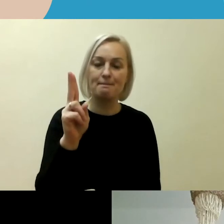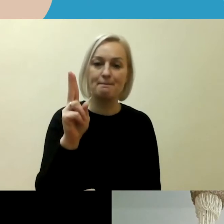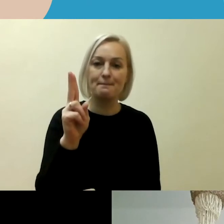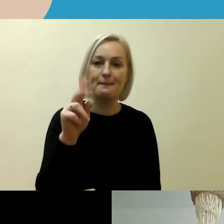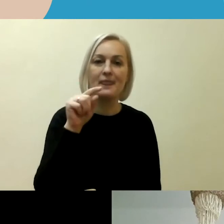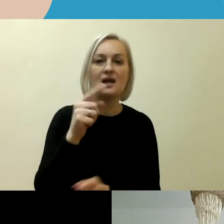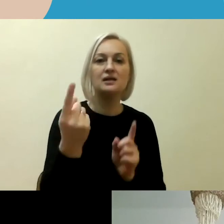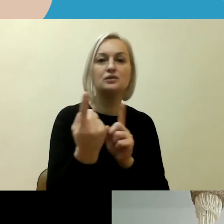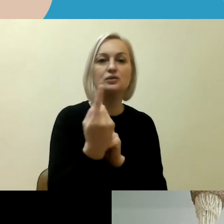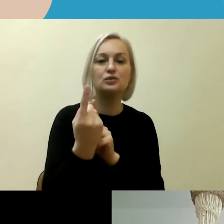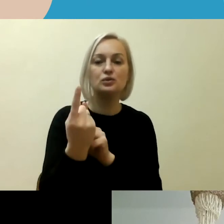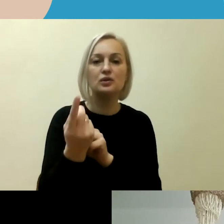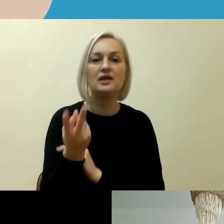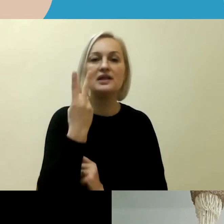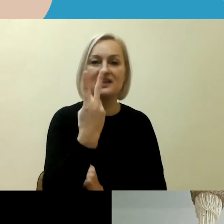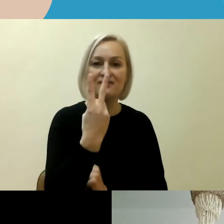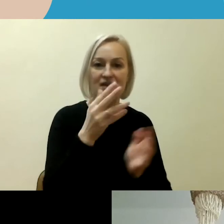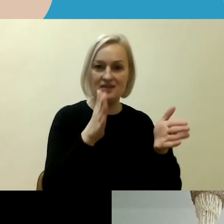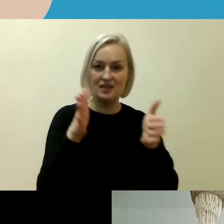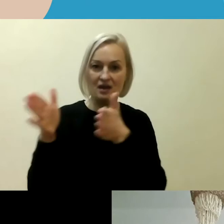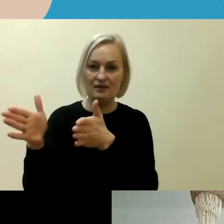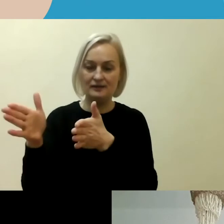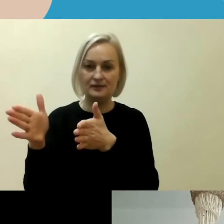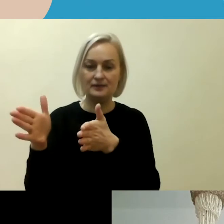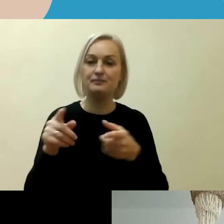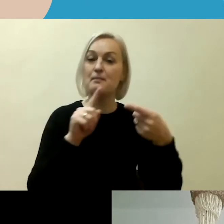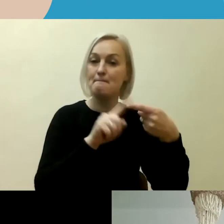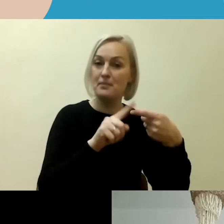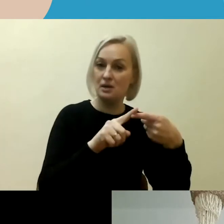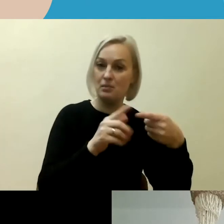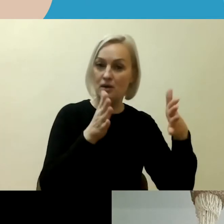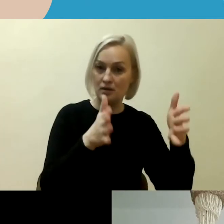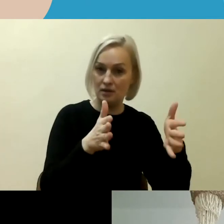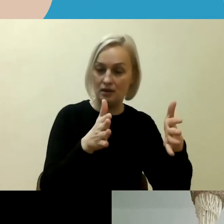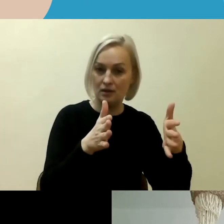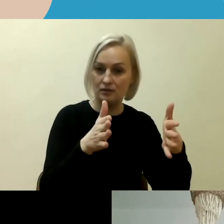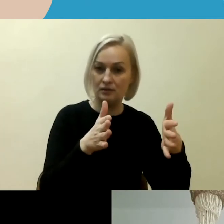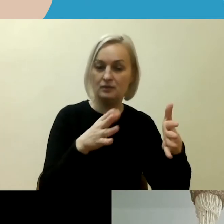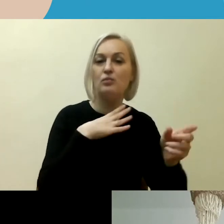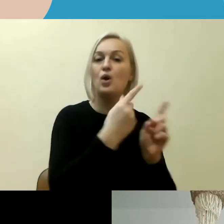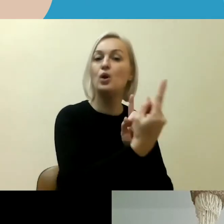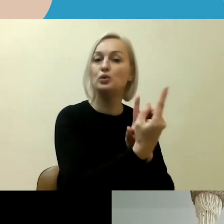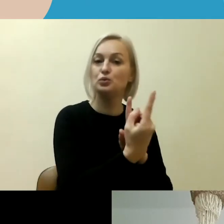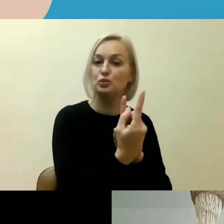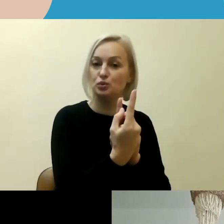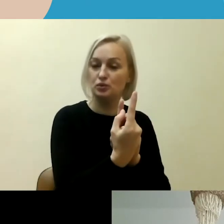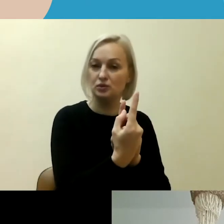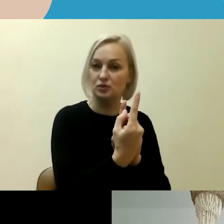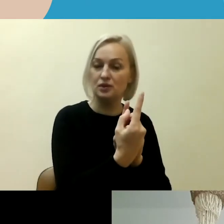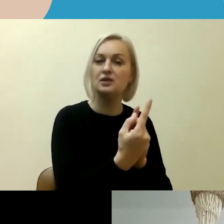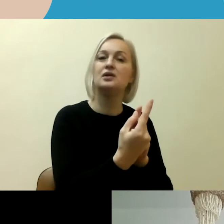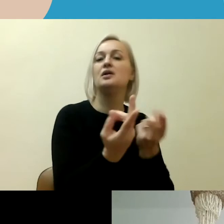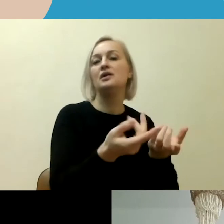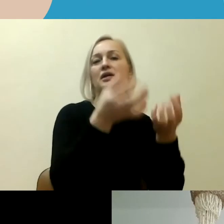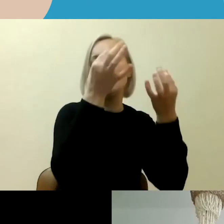susitikimus dalinom į dvi dalis. Tai yra vienoje, pirmoje dalyje mes tiesiog buvom susitikti tikės su Teisės augos pareigūnais